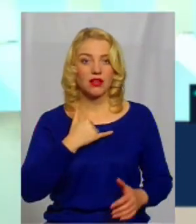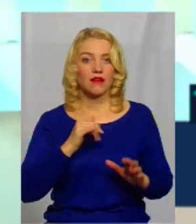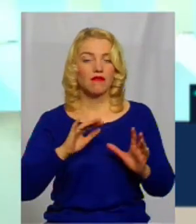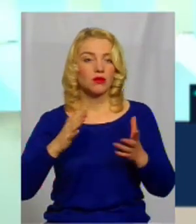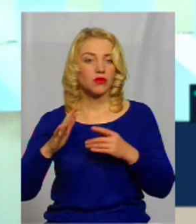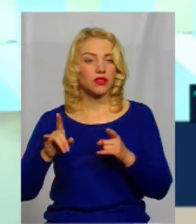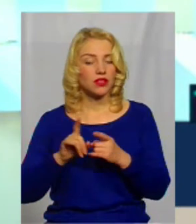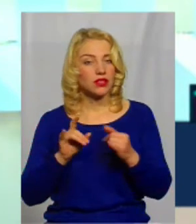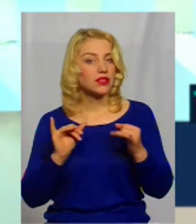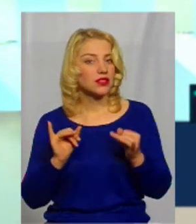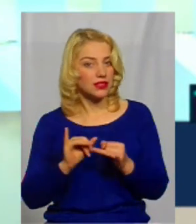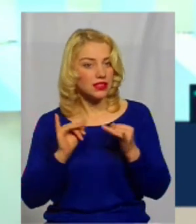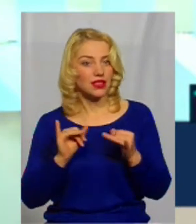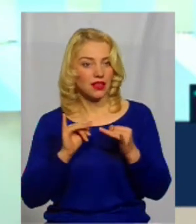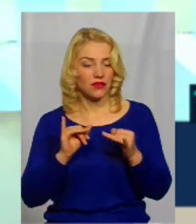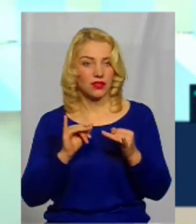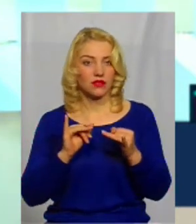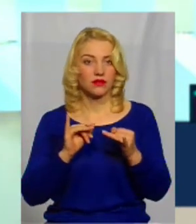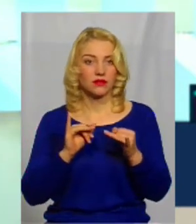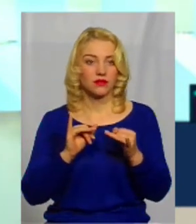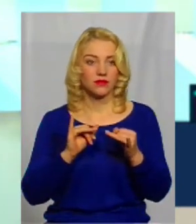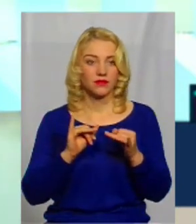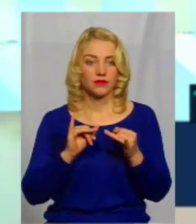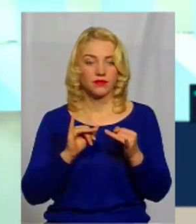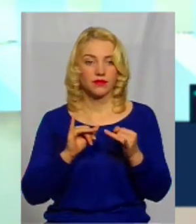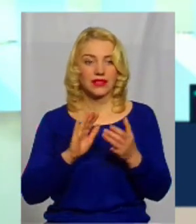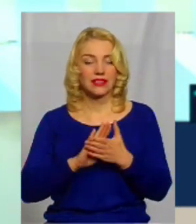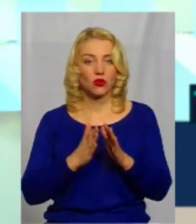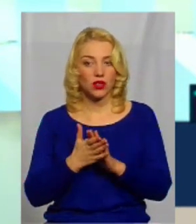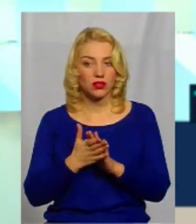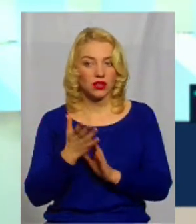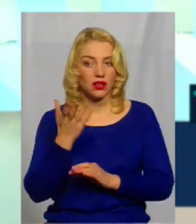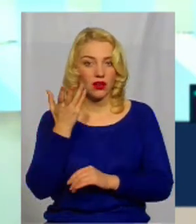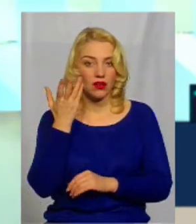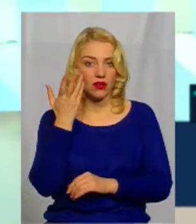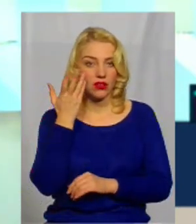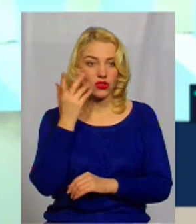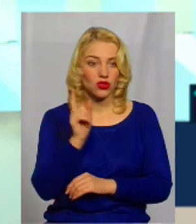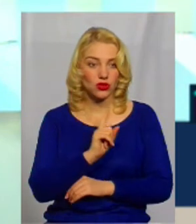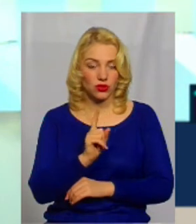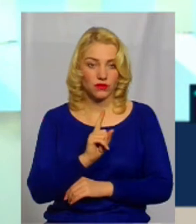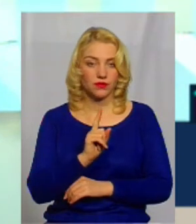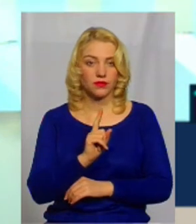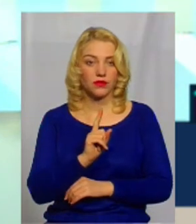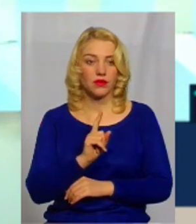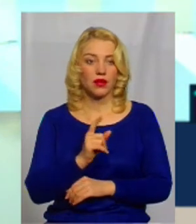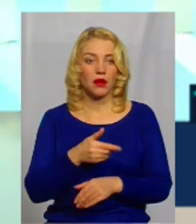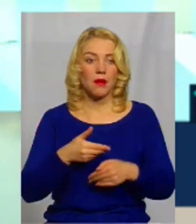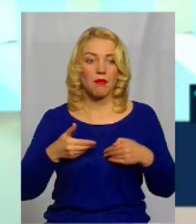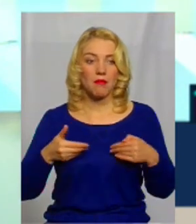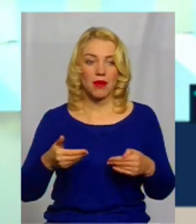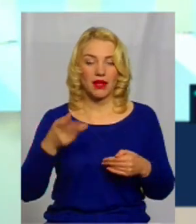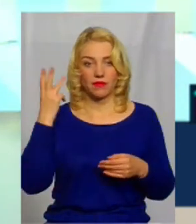така інтересна ситуація, що ми,